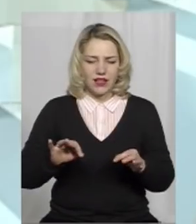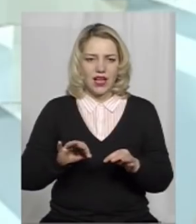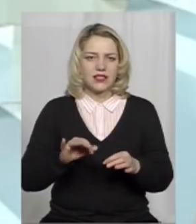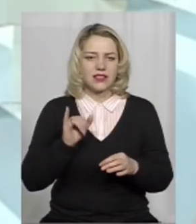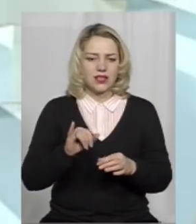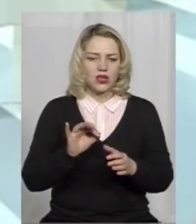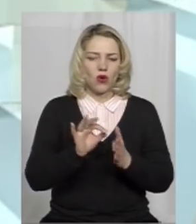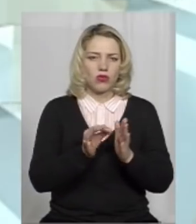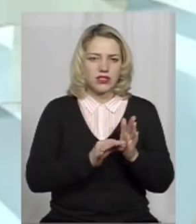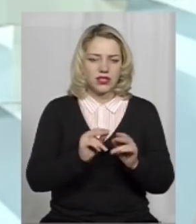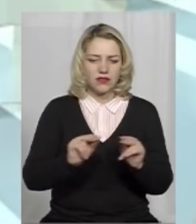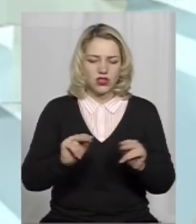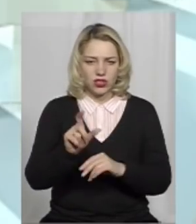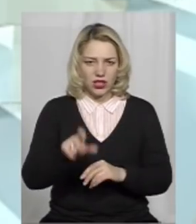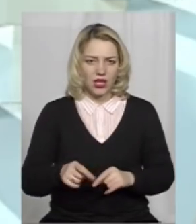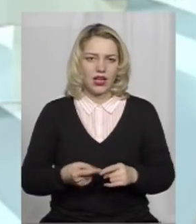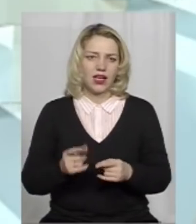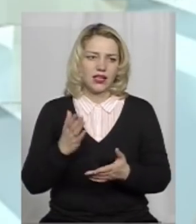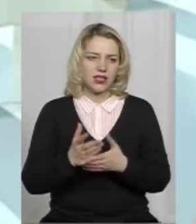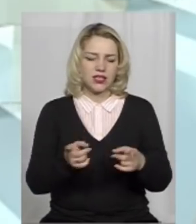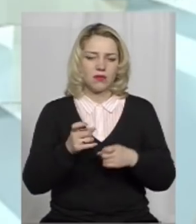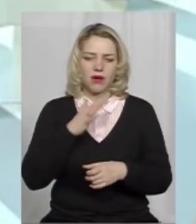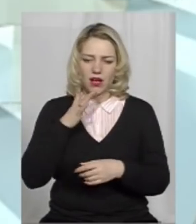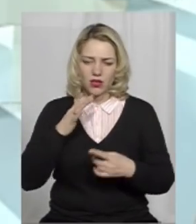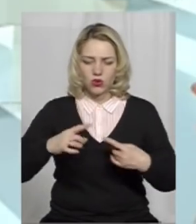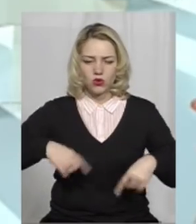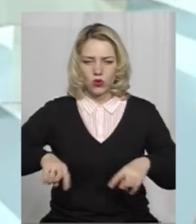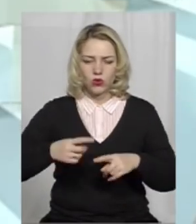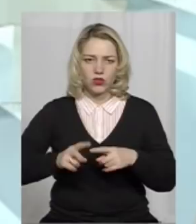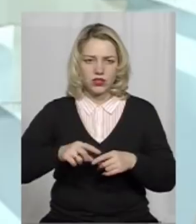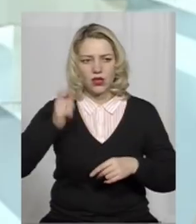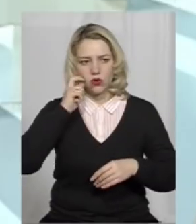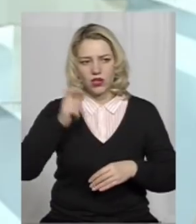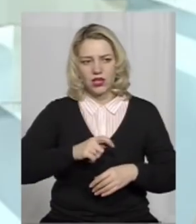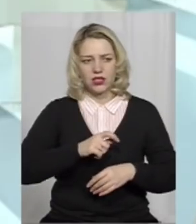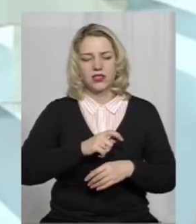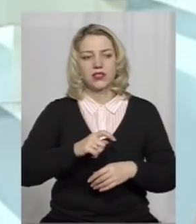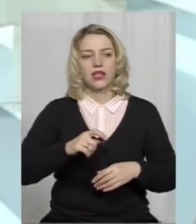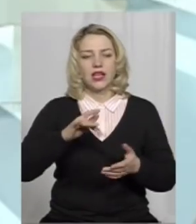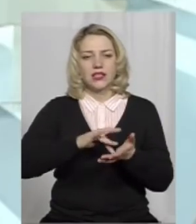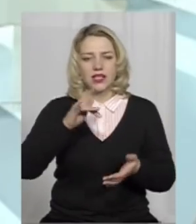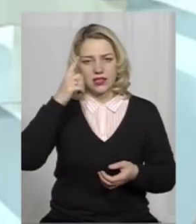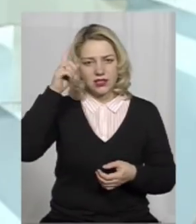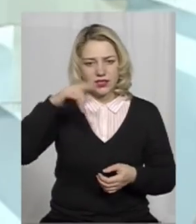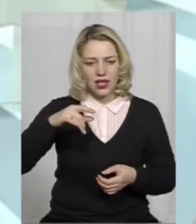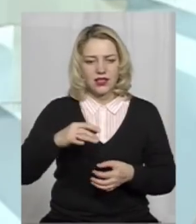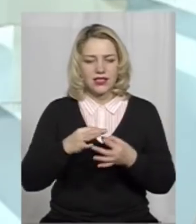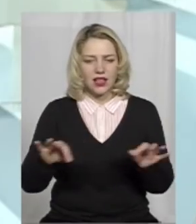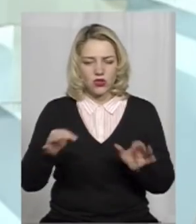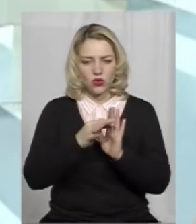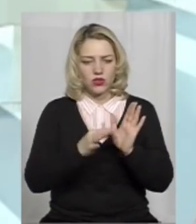вчителя залучено дуже багато структур, насправді. Тобто це Український центр незалежного оцінювання, який буде